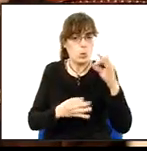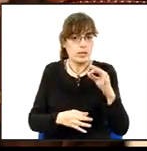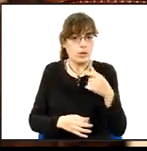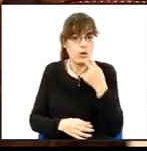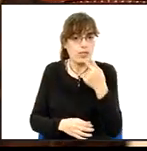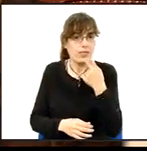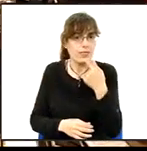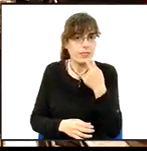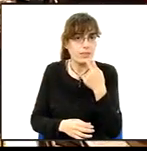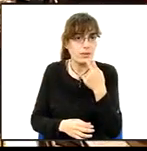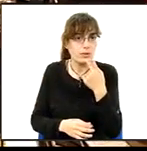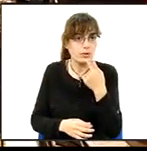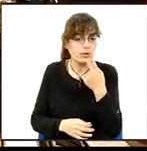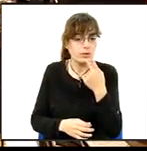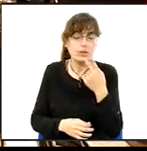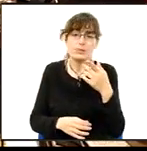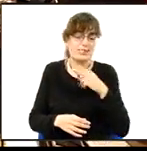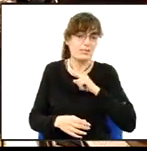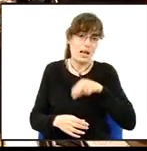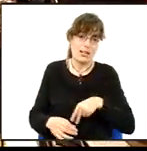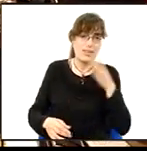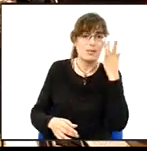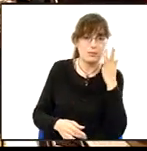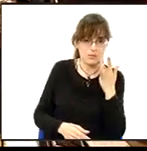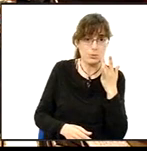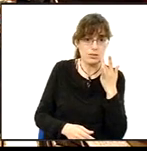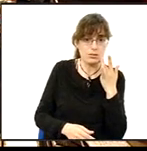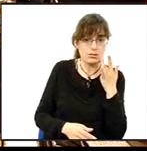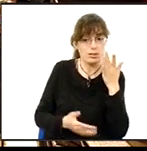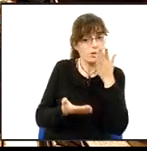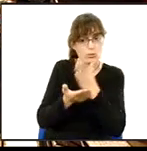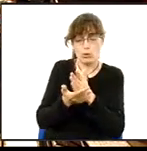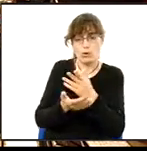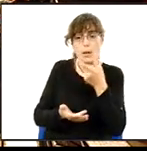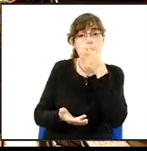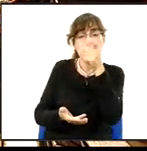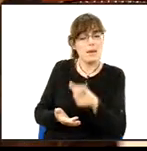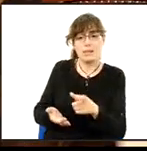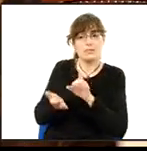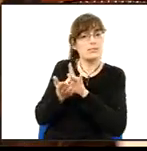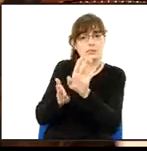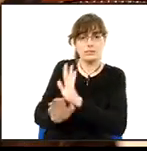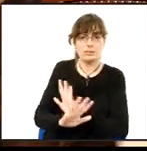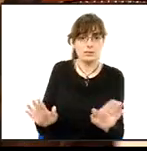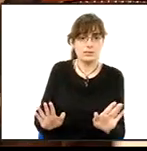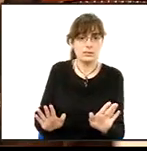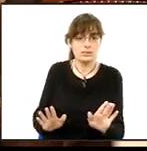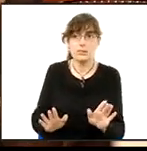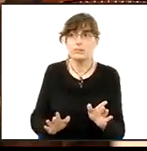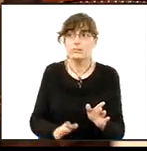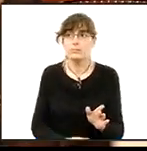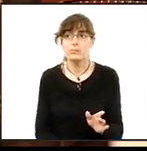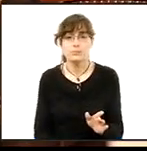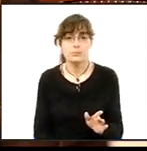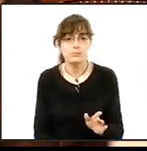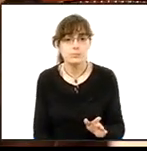Mentre... Escolta, mentres ells... No, mentres ells... Anglada, li demano, sisplau, retiri aquestes paraules. Mentre ells utilitzin la paraula feixista